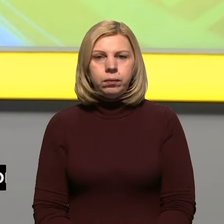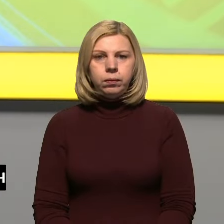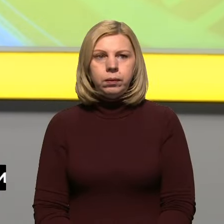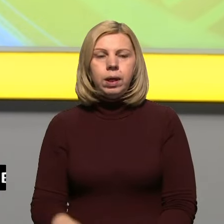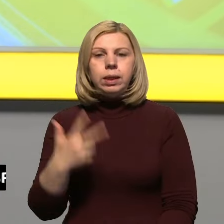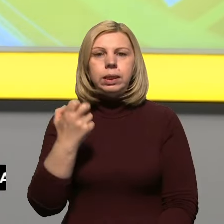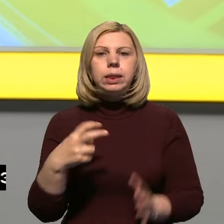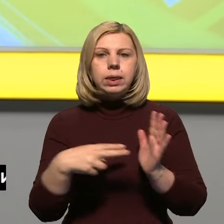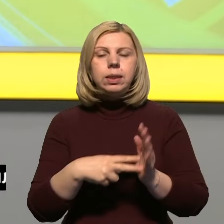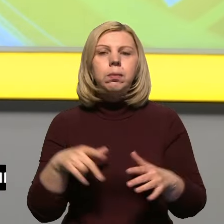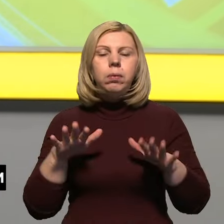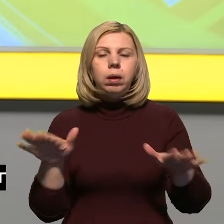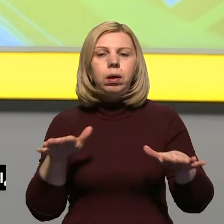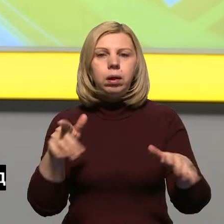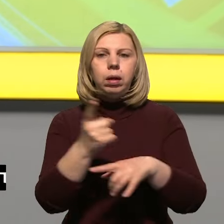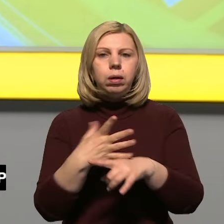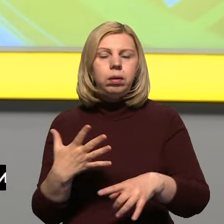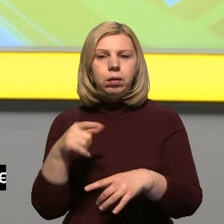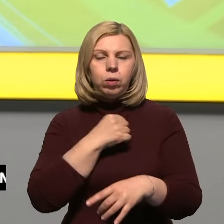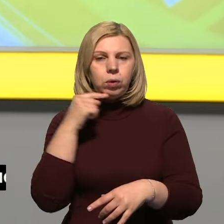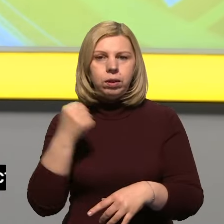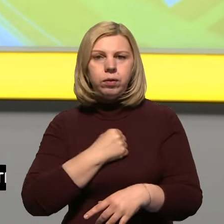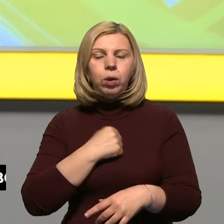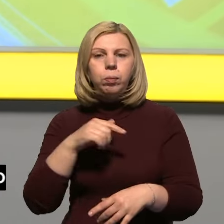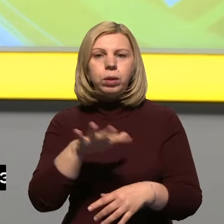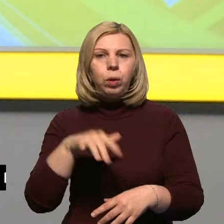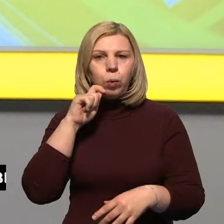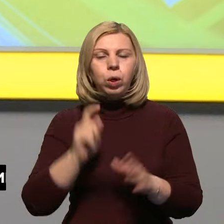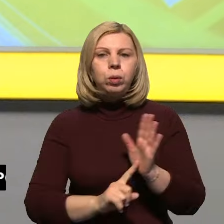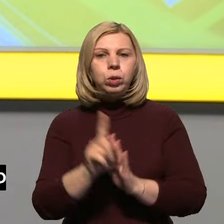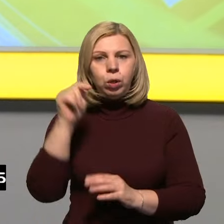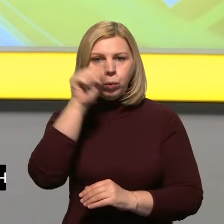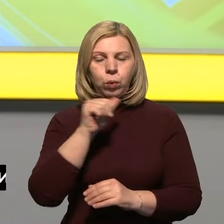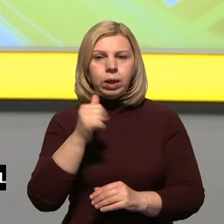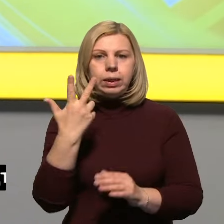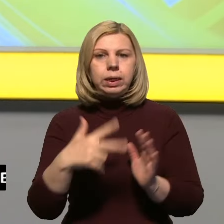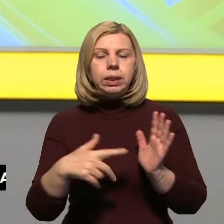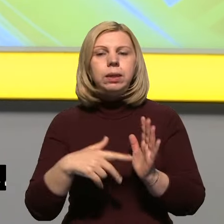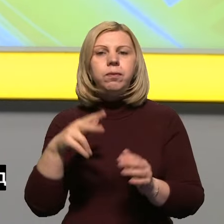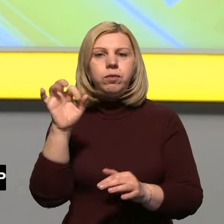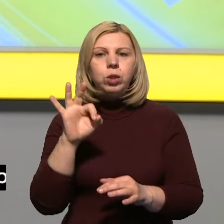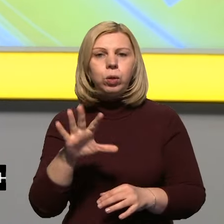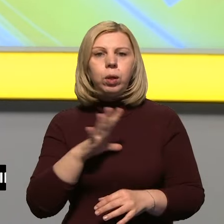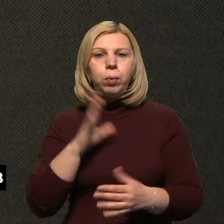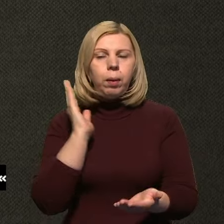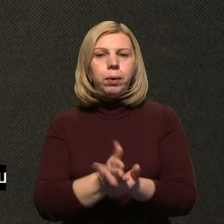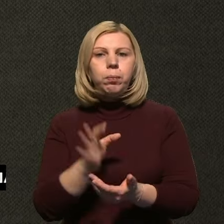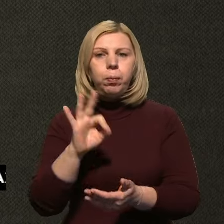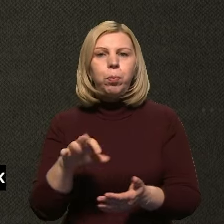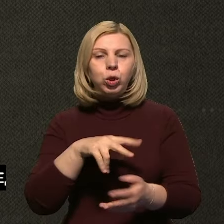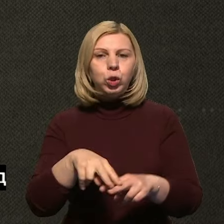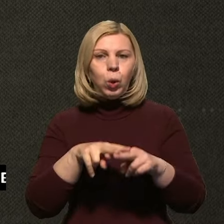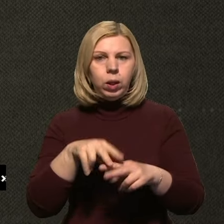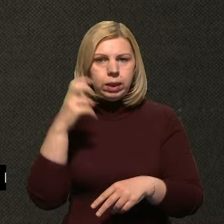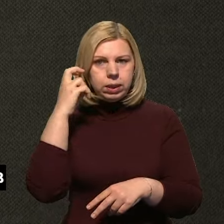307 крилатих ракет випустили російські військові по території України з початку року. 37 відсотків із них були спрямовані по столиці.